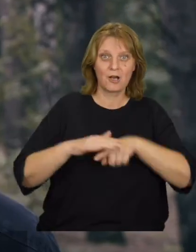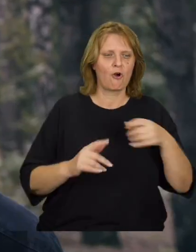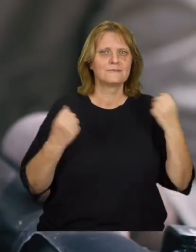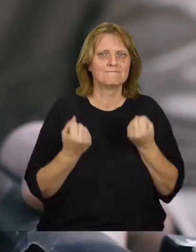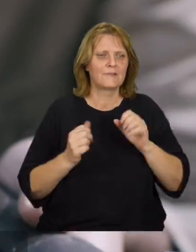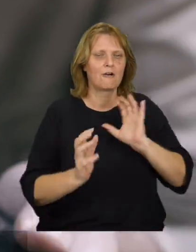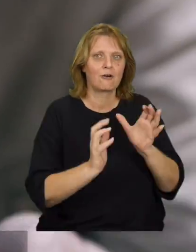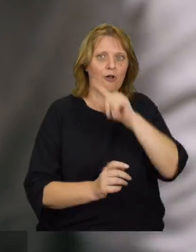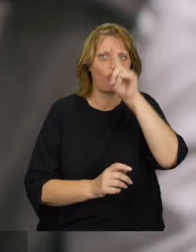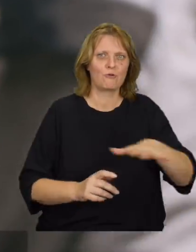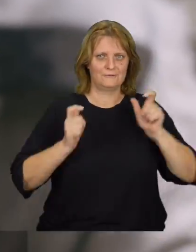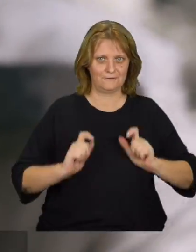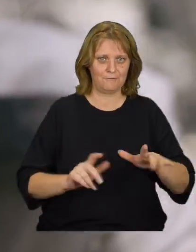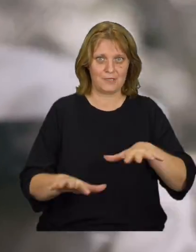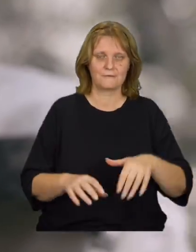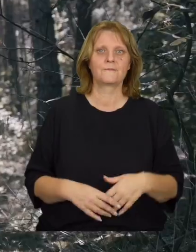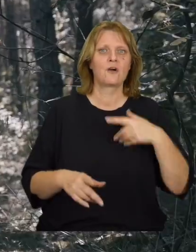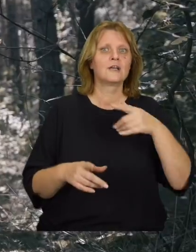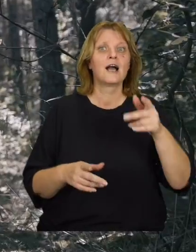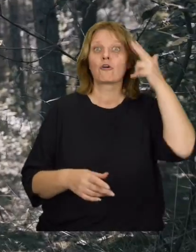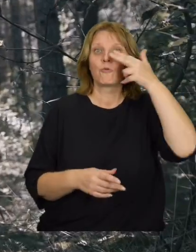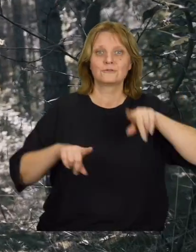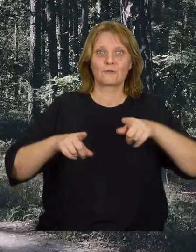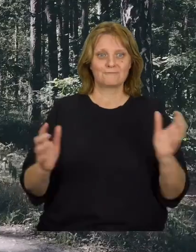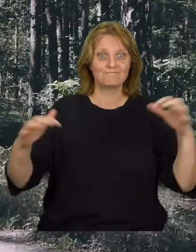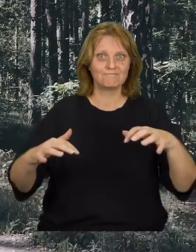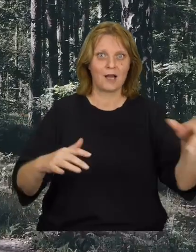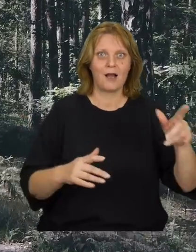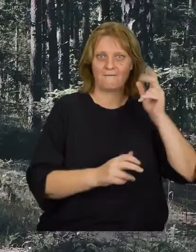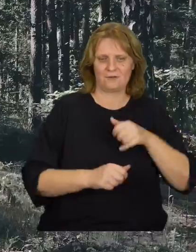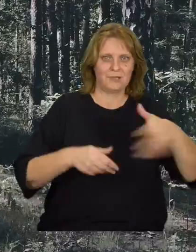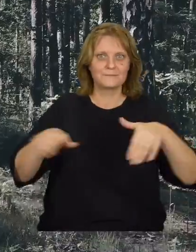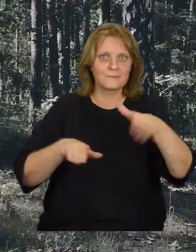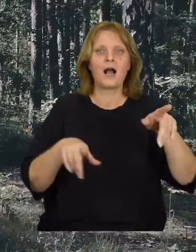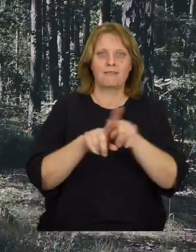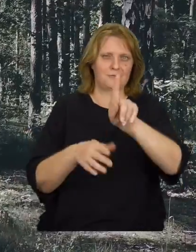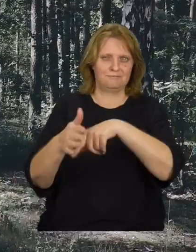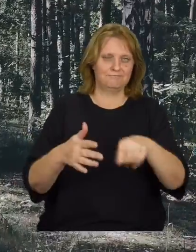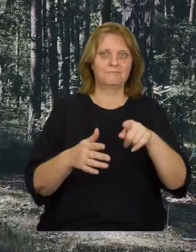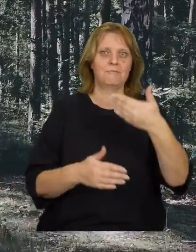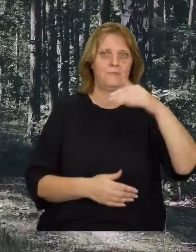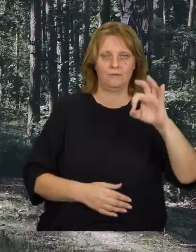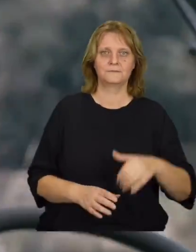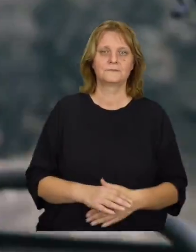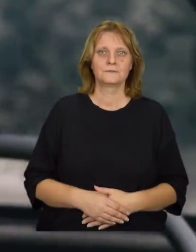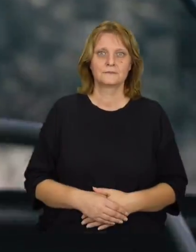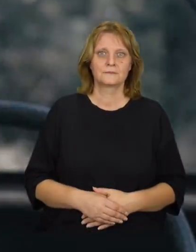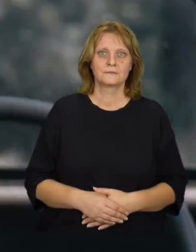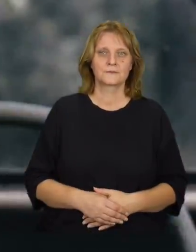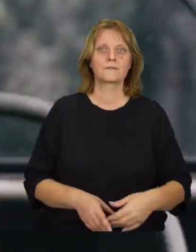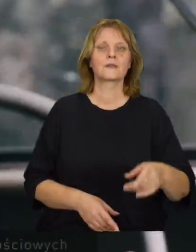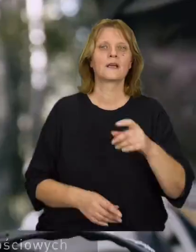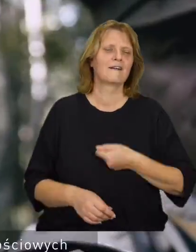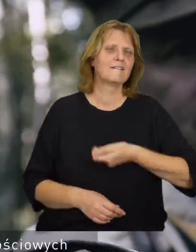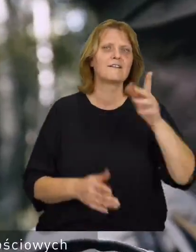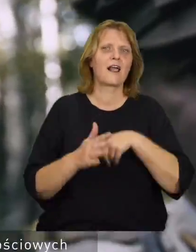starają się chronić miejscową ludność, rozpędzają wiece organizowane przez komunistów oraz rozbijają posterunki Milicji Obywatelskiej.